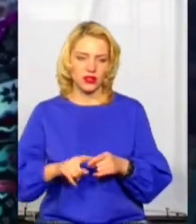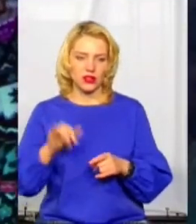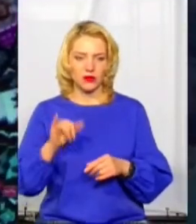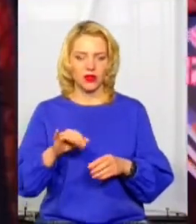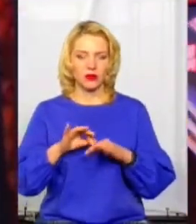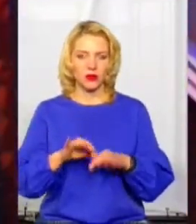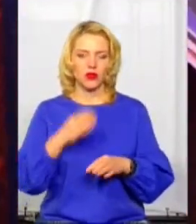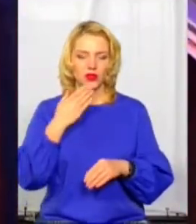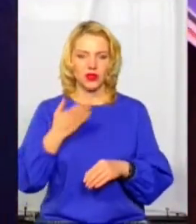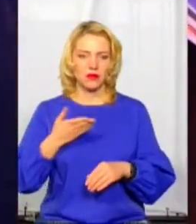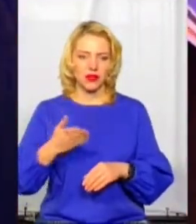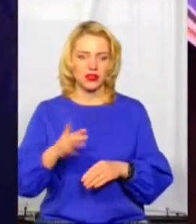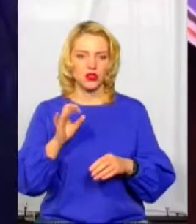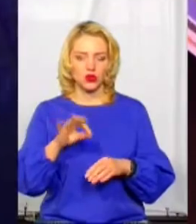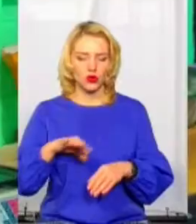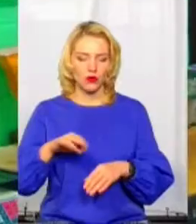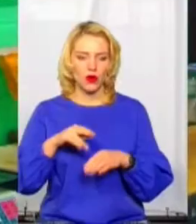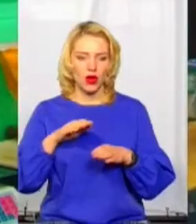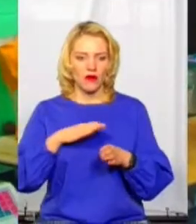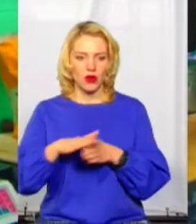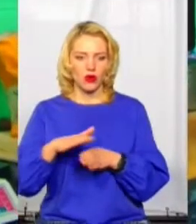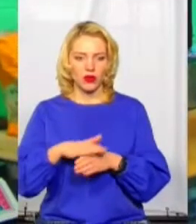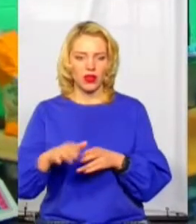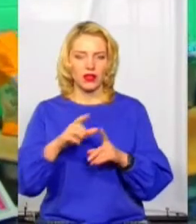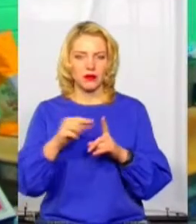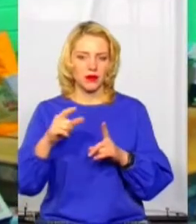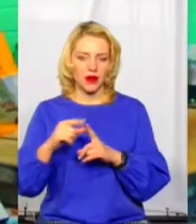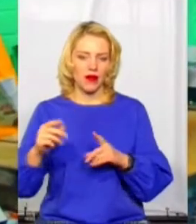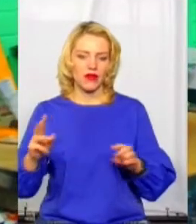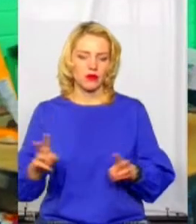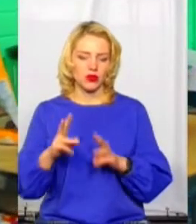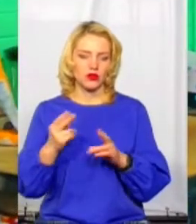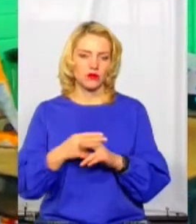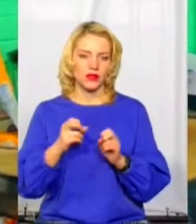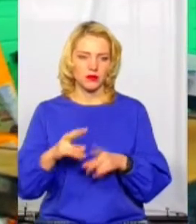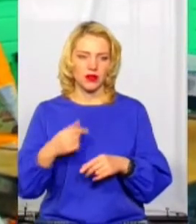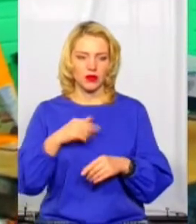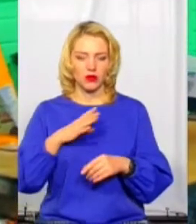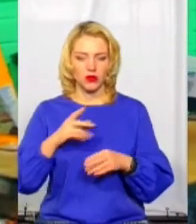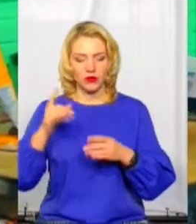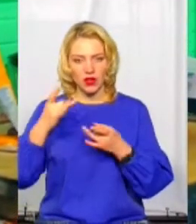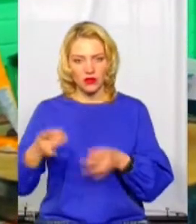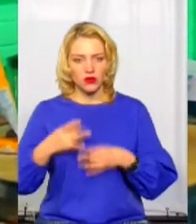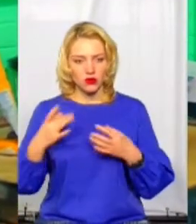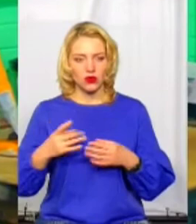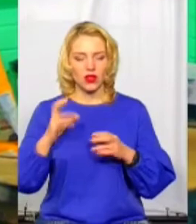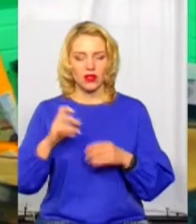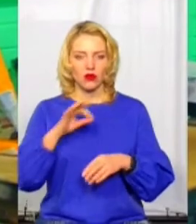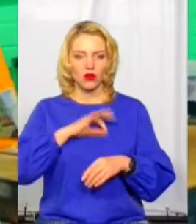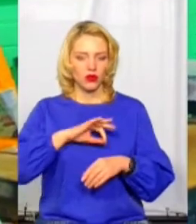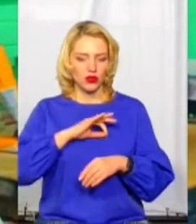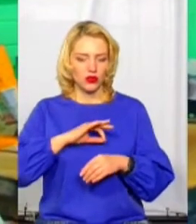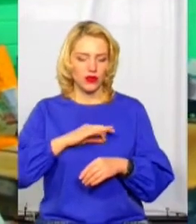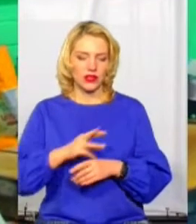щодо дотримання правил пожежної безпеки. На початку ярмарський інструктаж з пожежної безпеки, саме користуватись вогнегасником